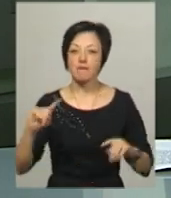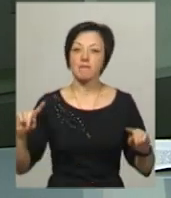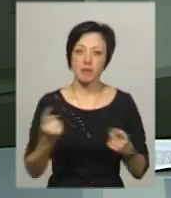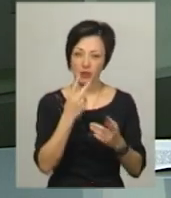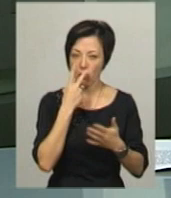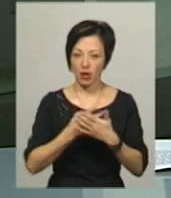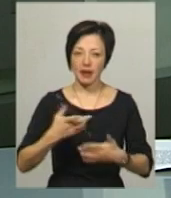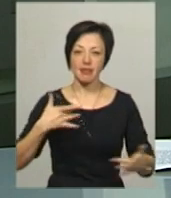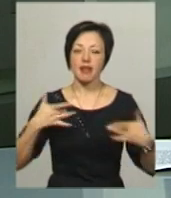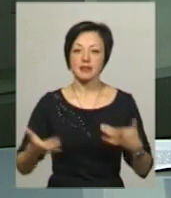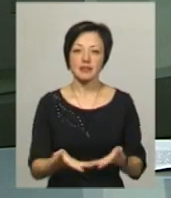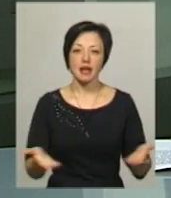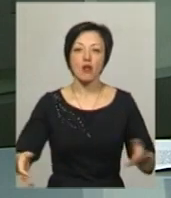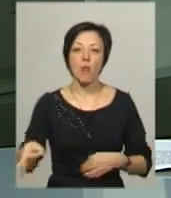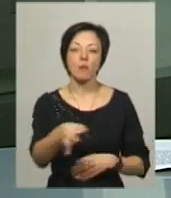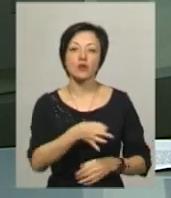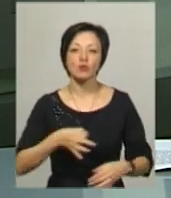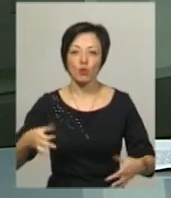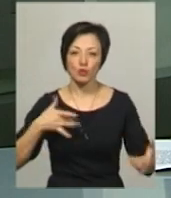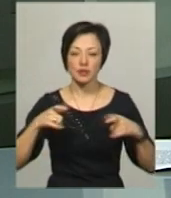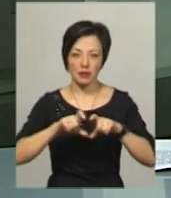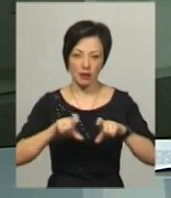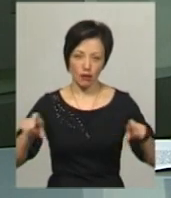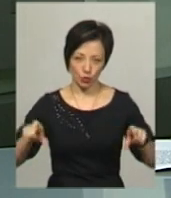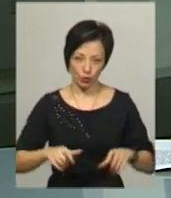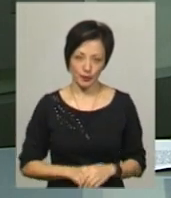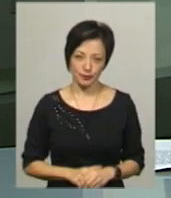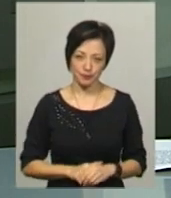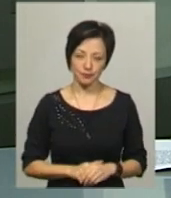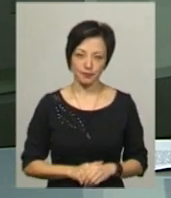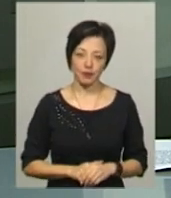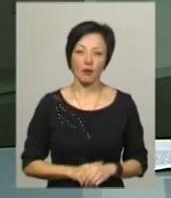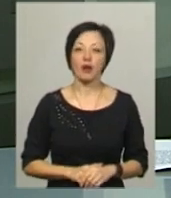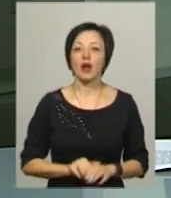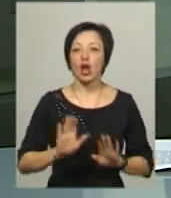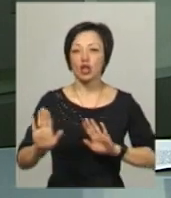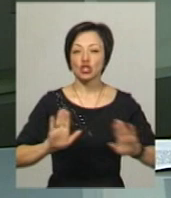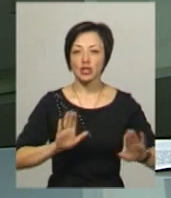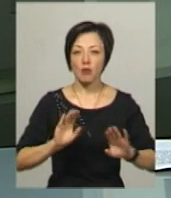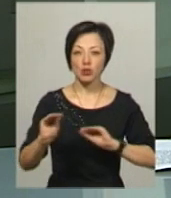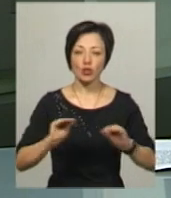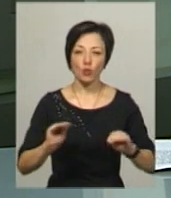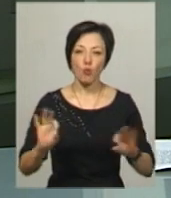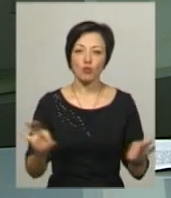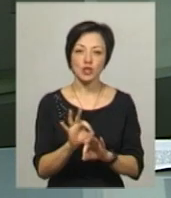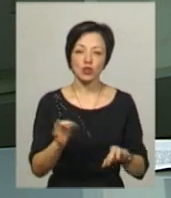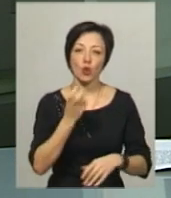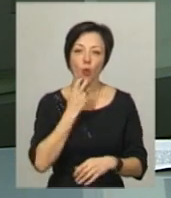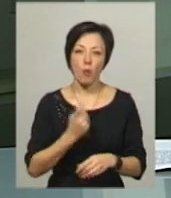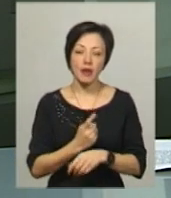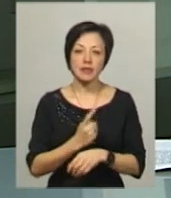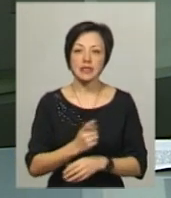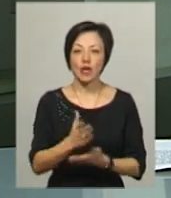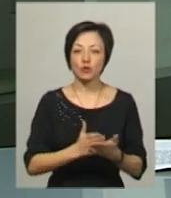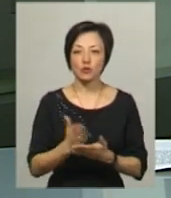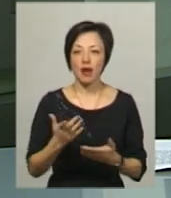покажуть на сцені обласного музично-драматичного театру імені Михайла Старицького. Режисер-постановник музичної комедії, заслужений